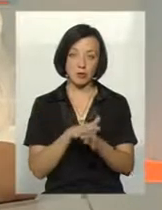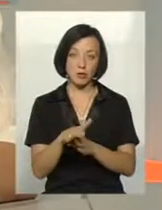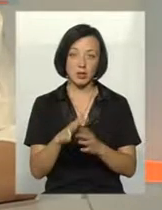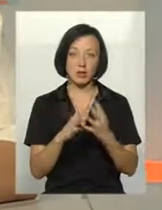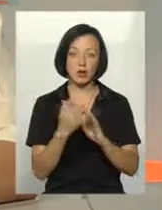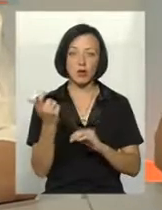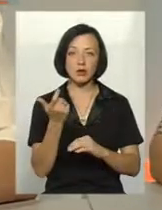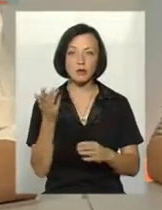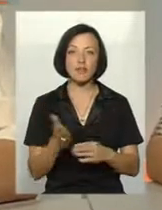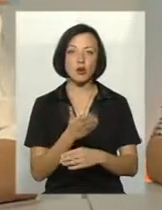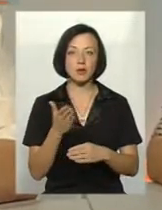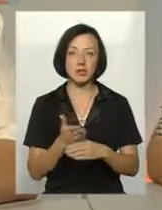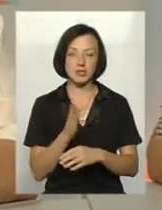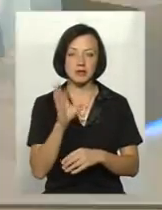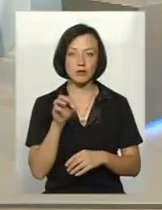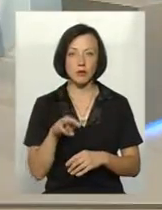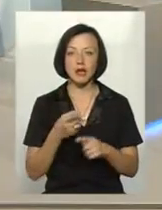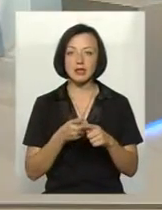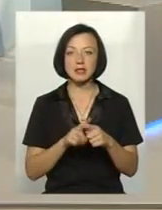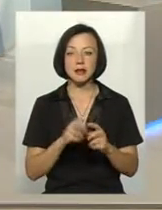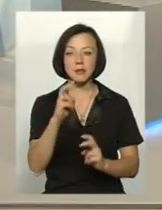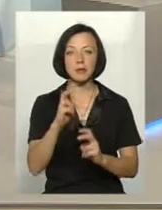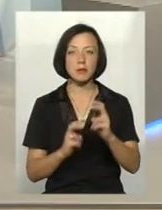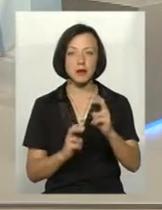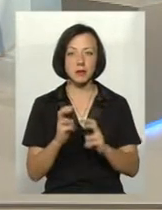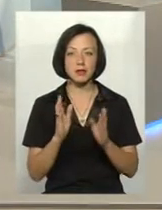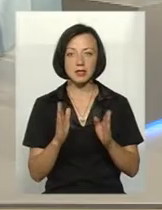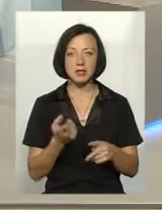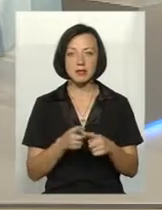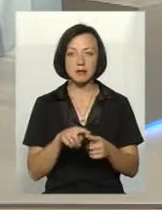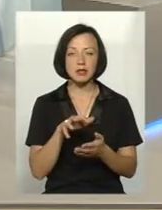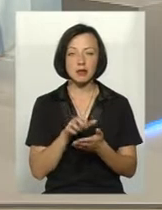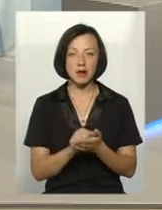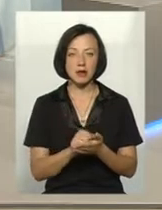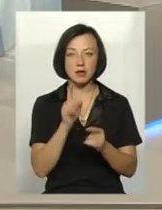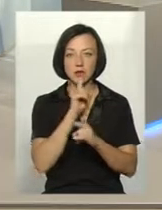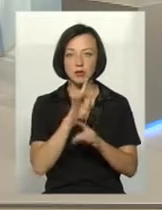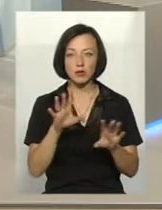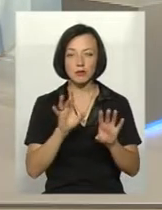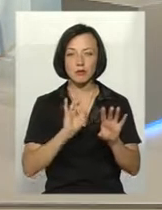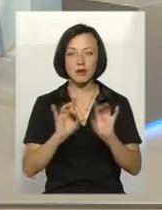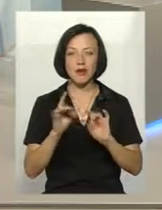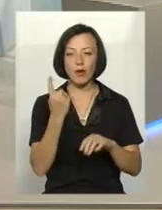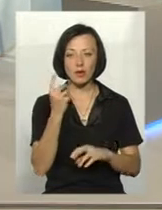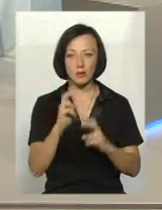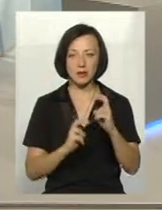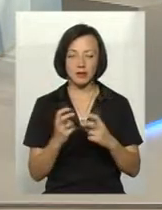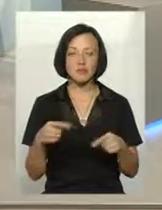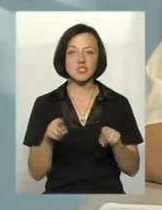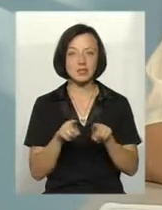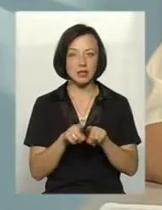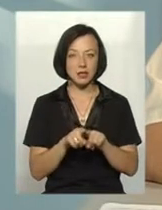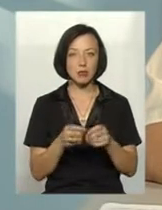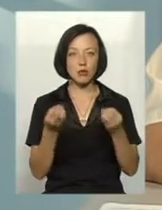сільгоспвиробництво Ну і не тільки це підприємство цим займається не будемо одне підприємство все таке